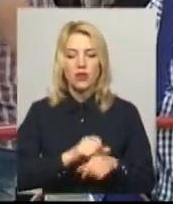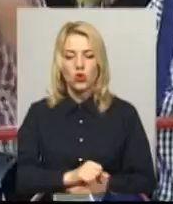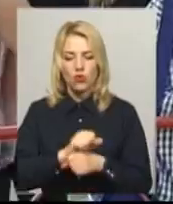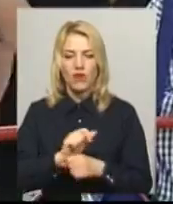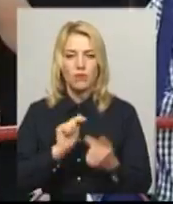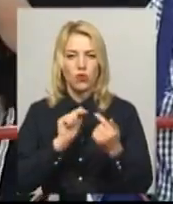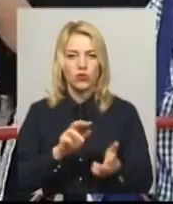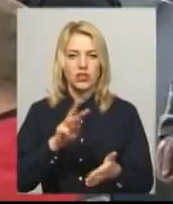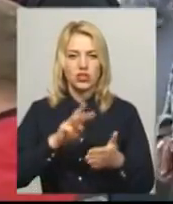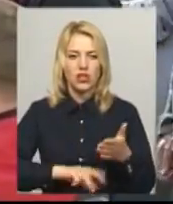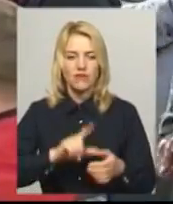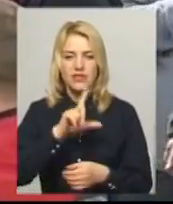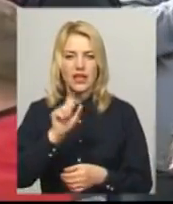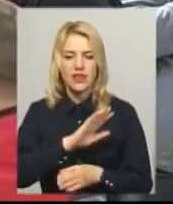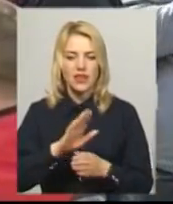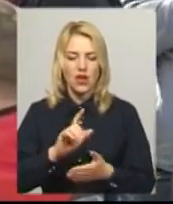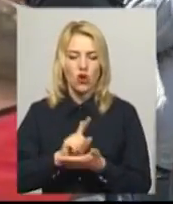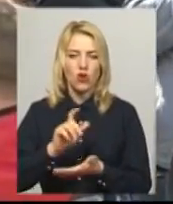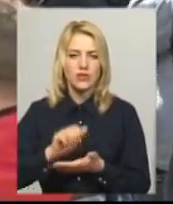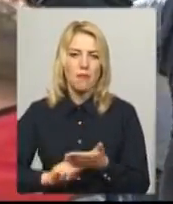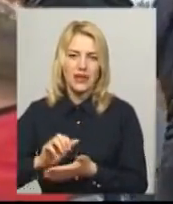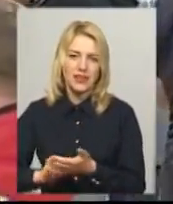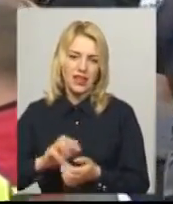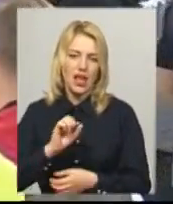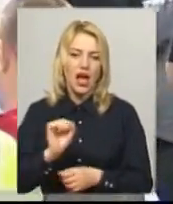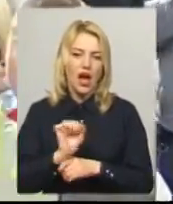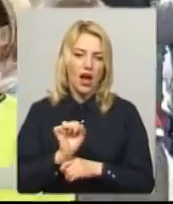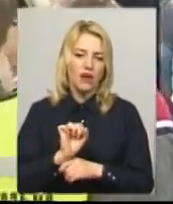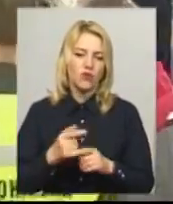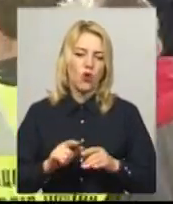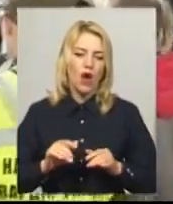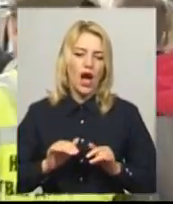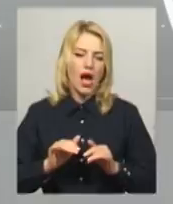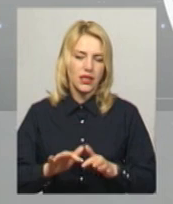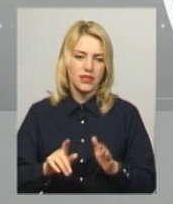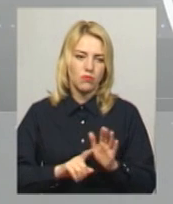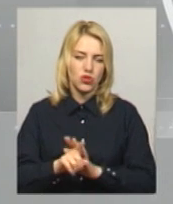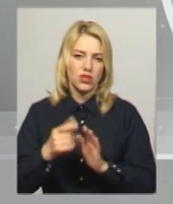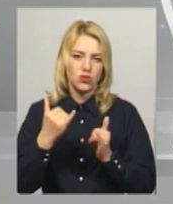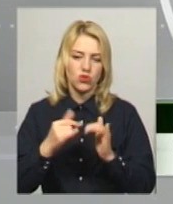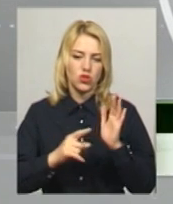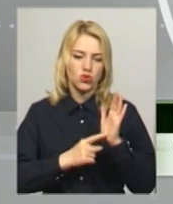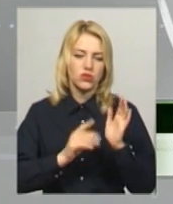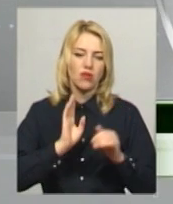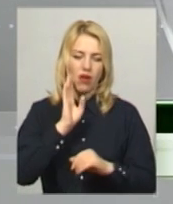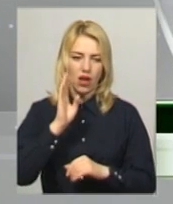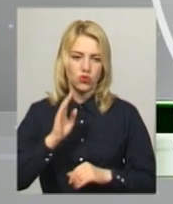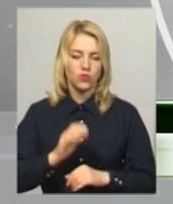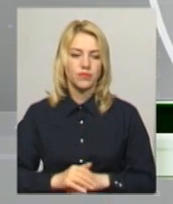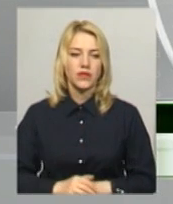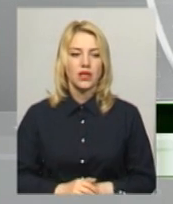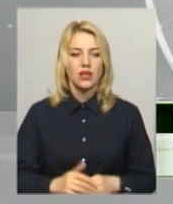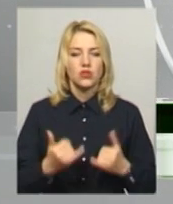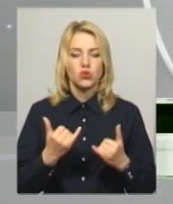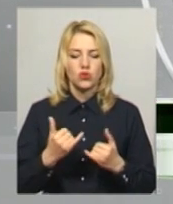проти штрафів за нерозмитнене авто. Акція розпочалася сьогодні з 6-ї години ранку. Сьогодні комітет Рюжаніної